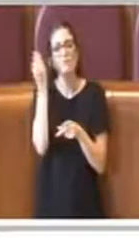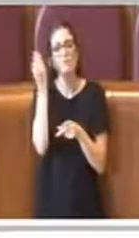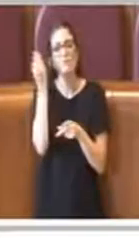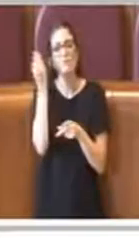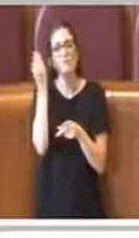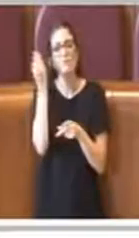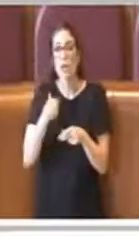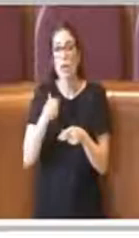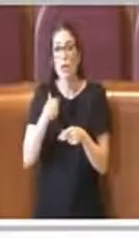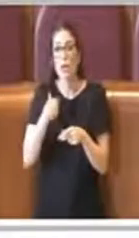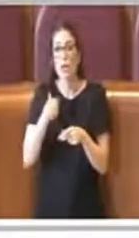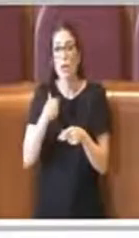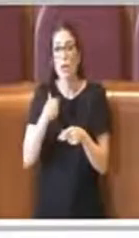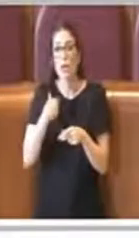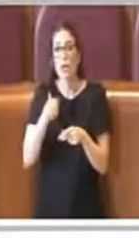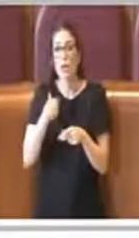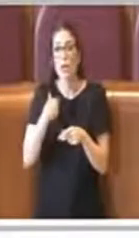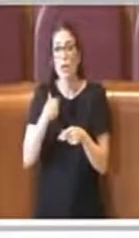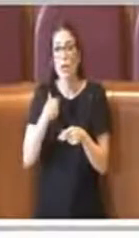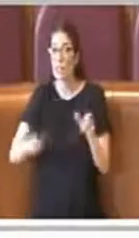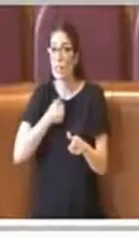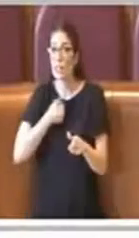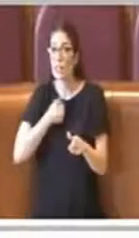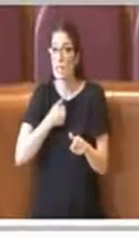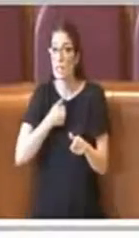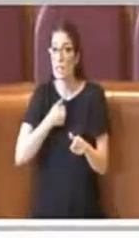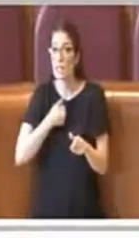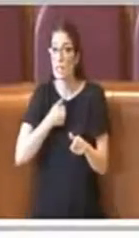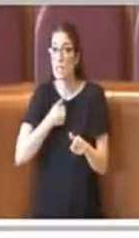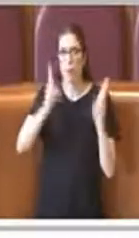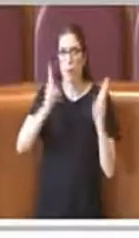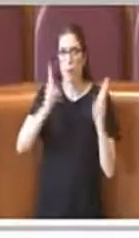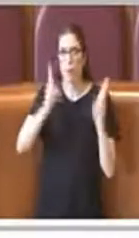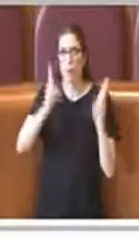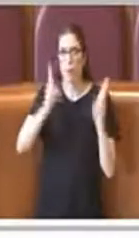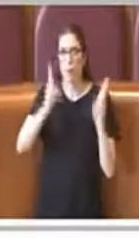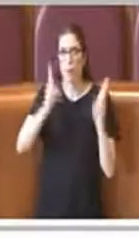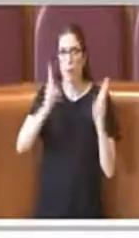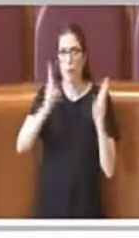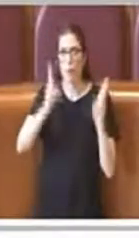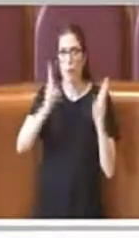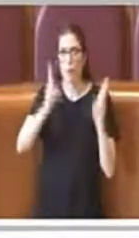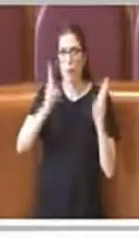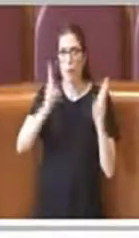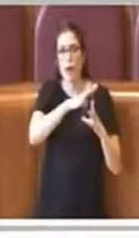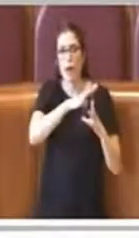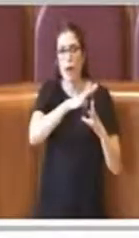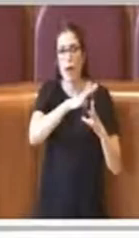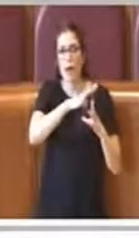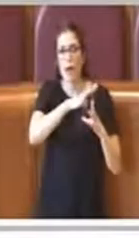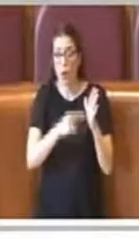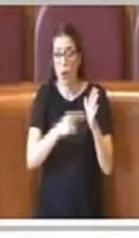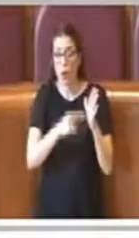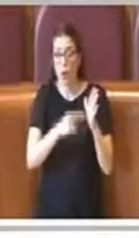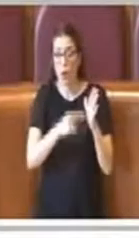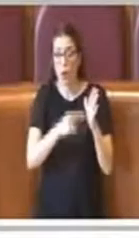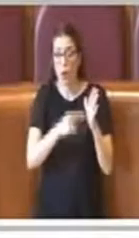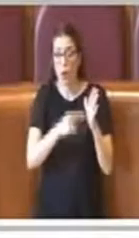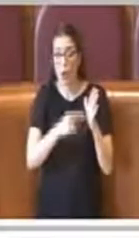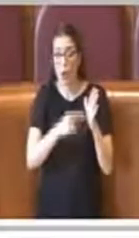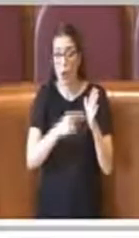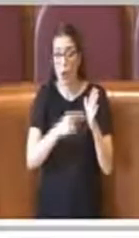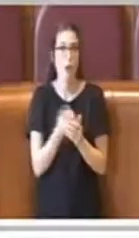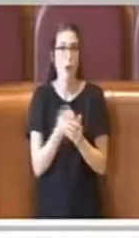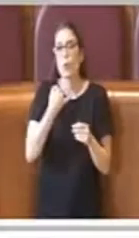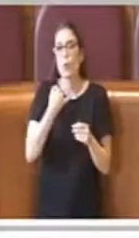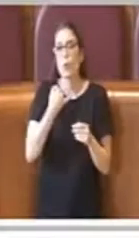adesso pensare che avere un numero limitato di cittadini singoli possa andare addirittura a peggiorare l'impianto di un regolamento di questo